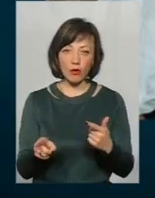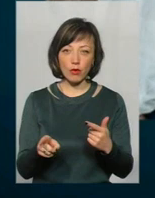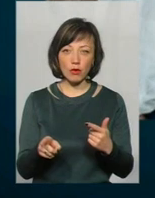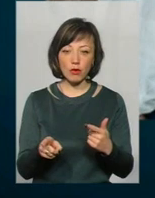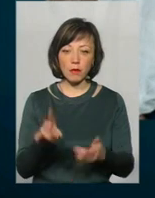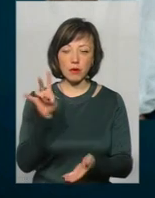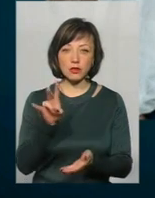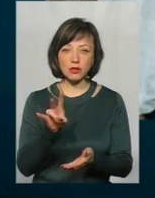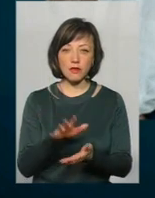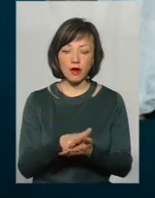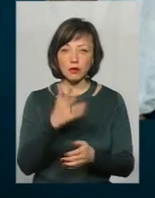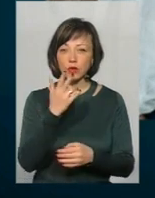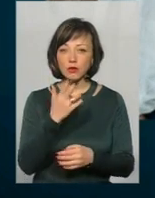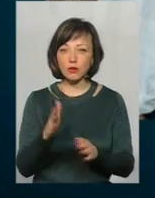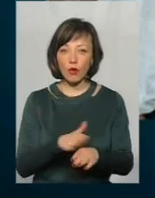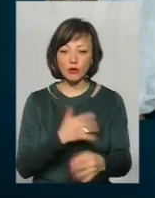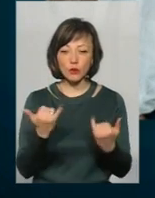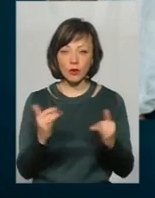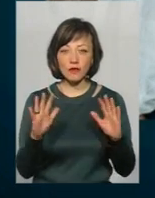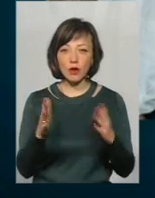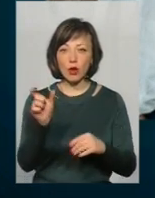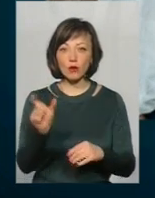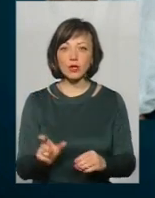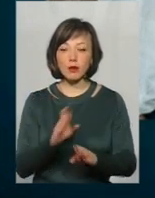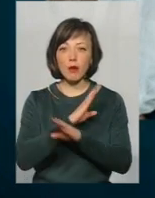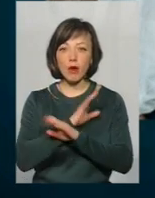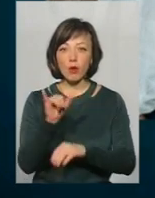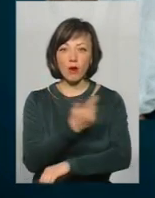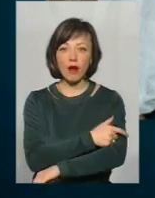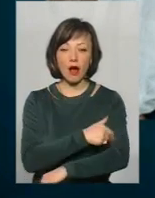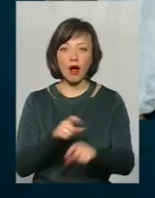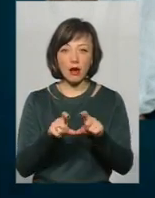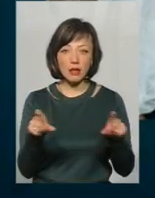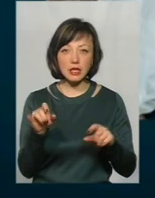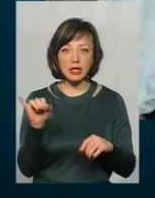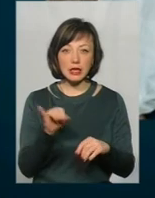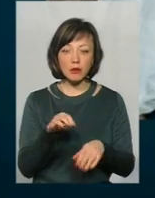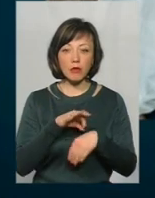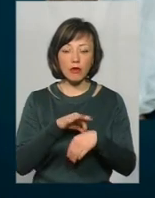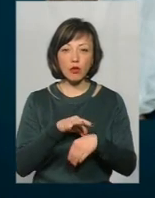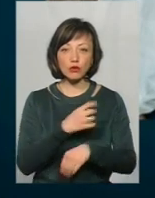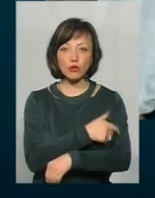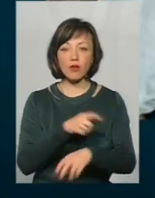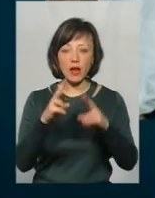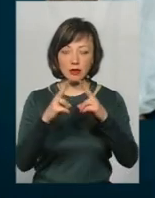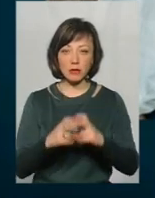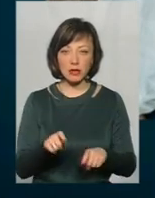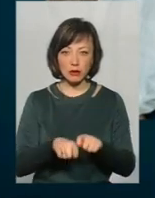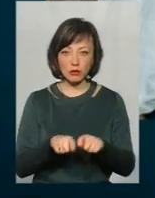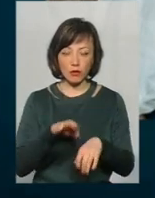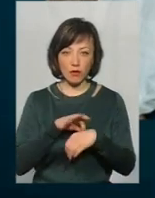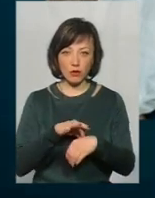приживається трохи довго. Сьогодні були випадки, наприклад, людина померла в лікарні і проводила судово-медичну експертизу.